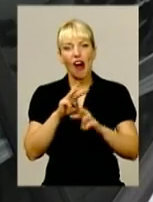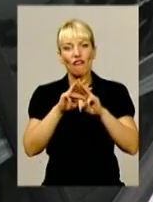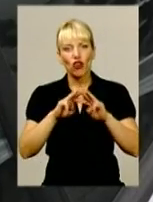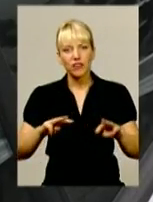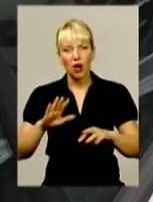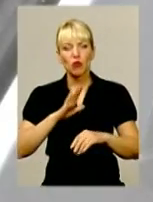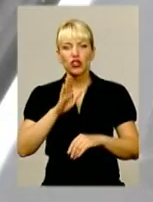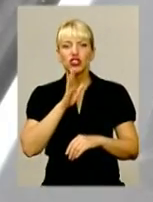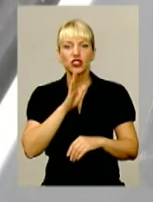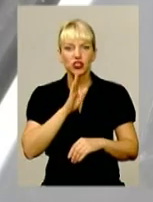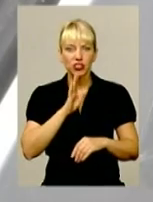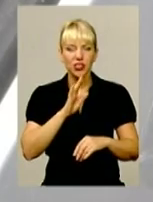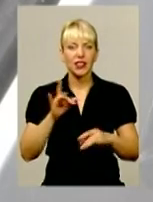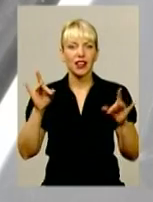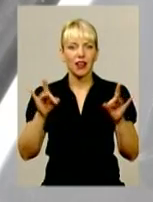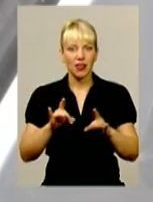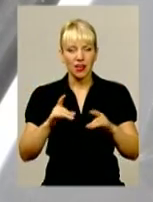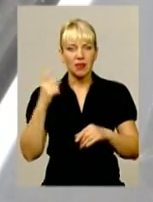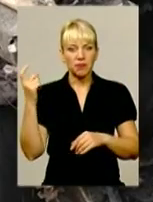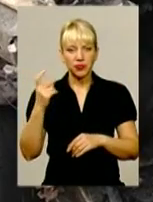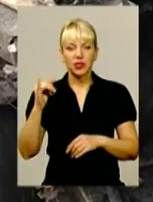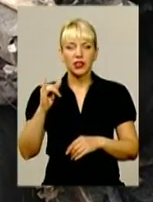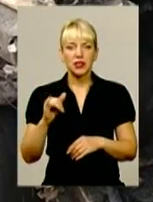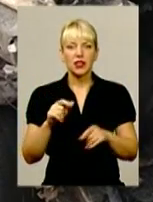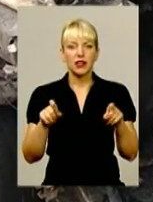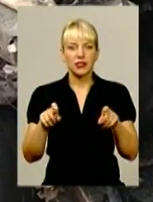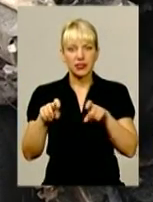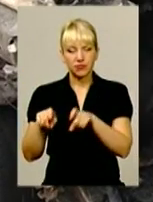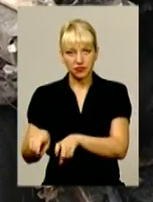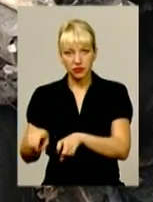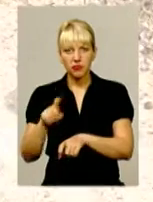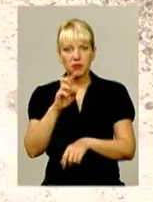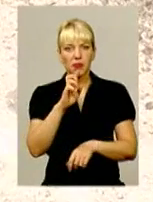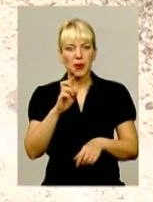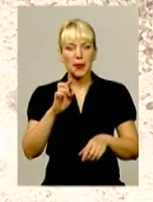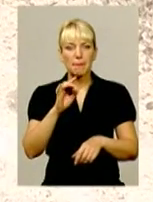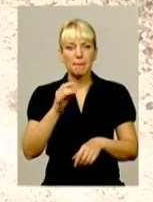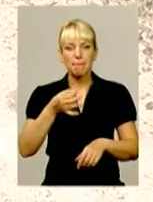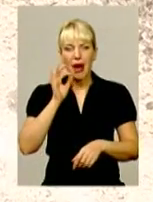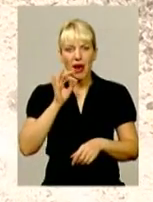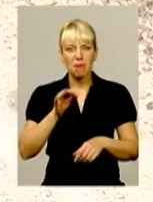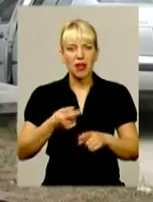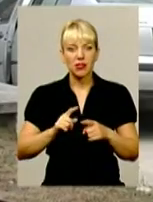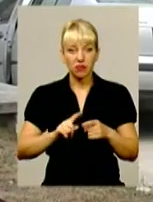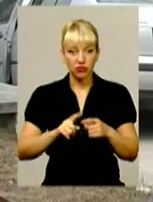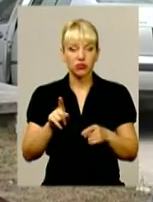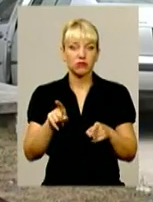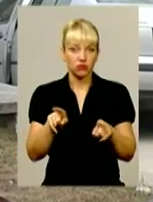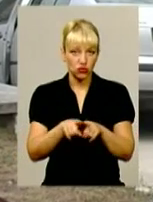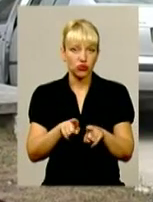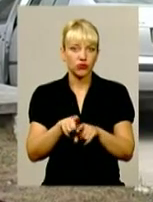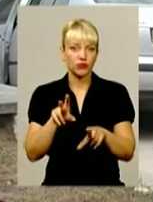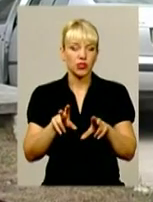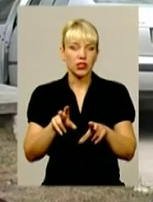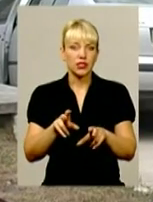нею на пасажирському місті знаходився бармен закладу – 18-річний юнак. Вони теж загинули. «Шансів на